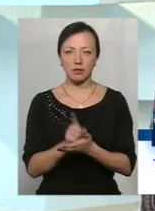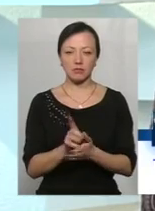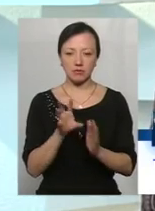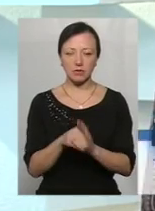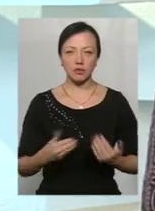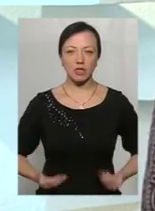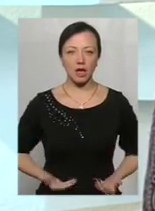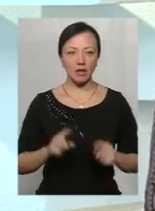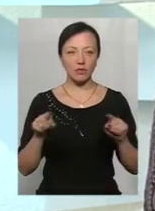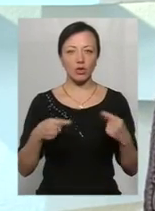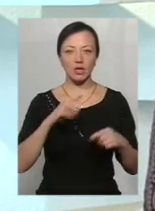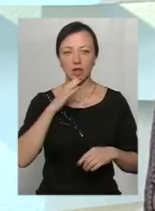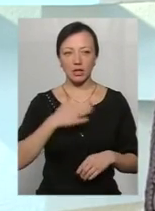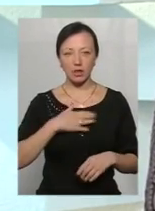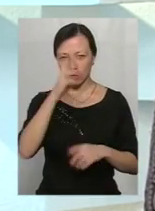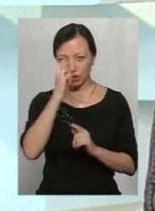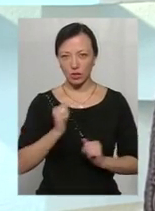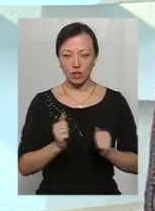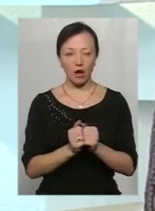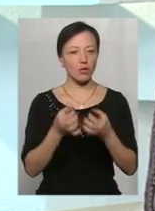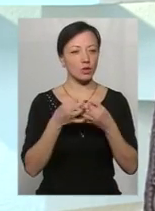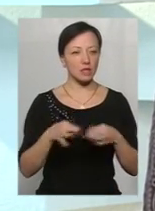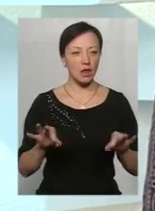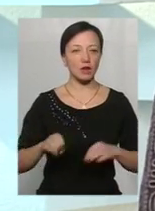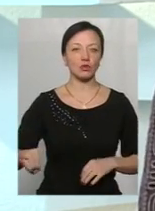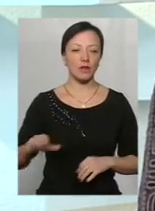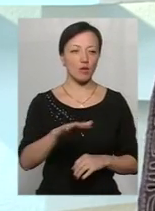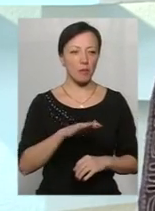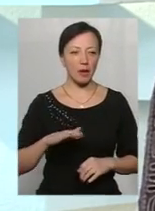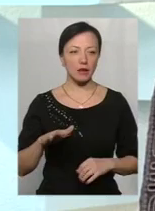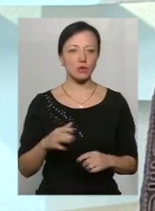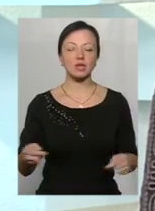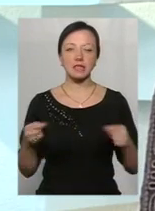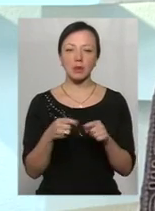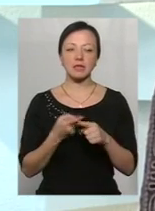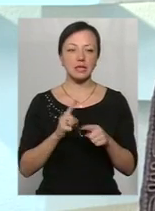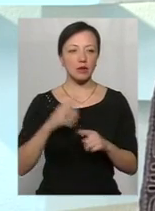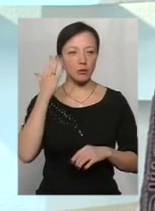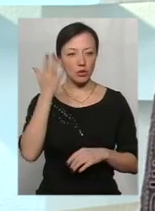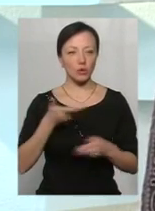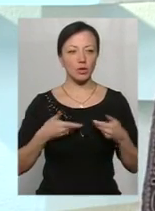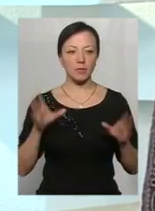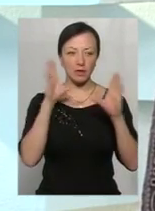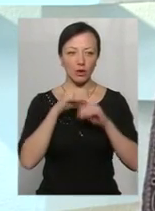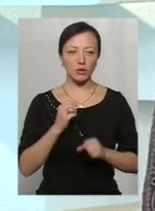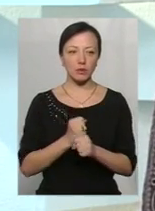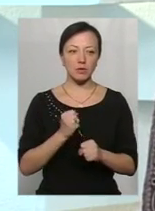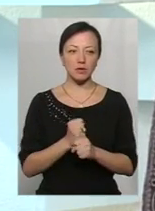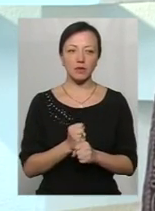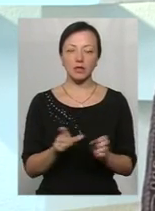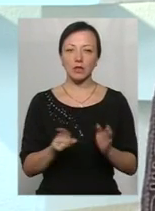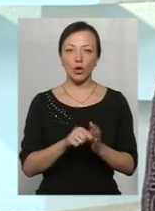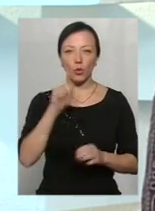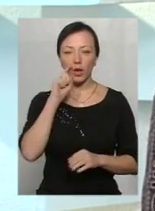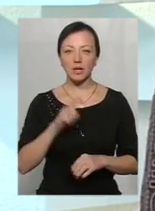життя і творити нашу державу, незалежну, європейську. Саме з цією метою нам вдалося пропрацювати з українсько